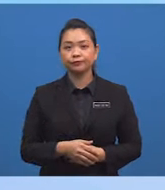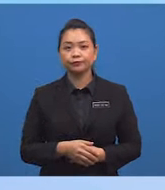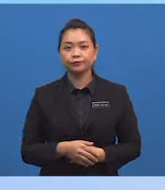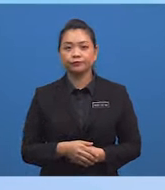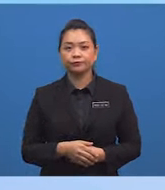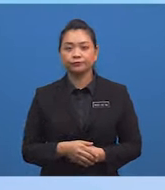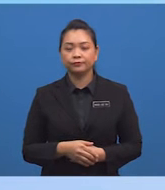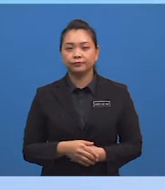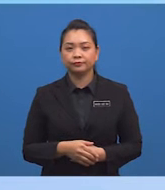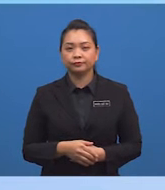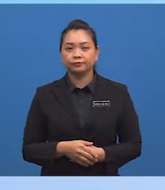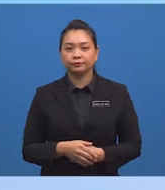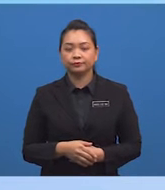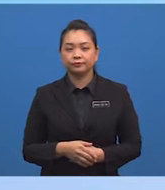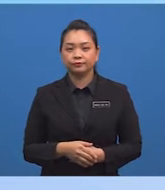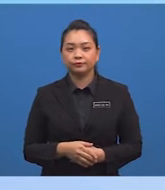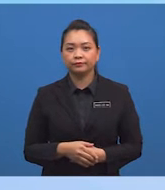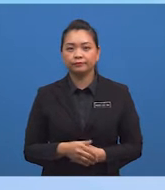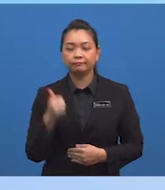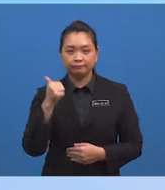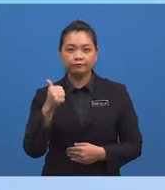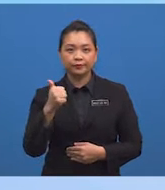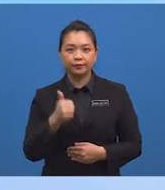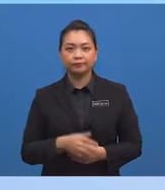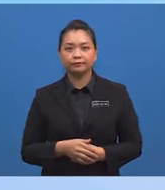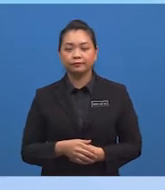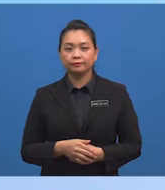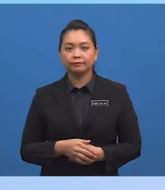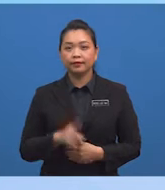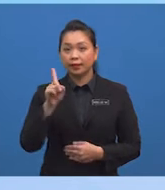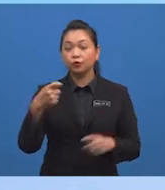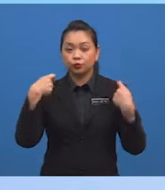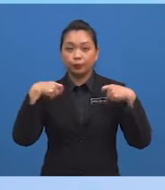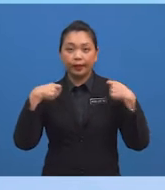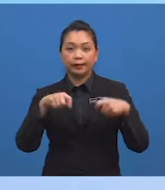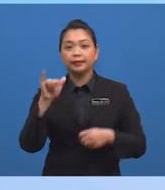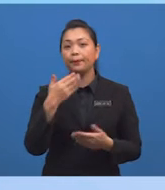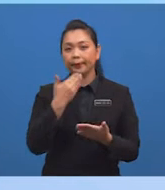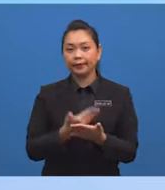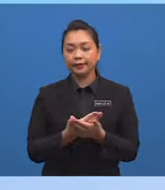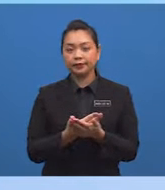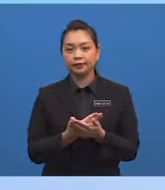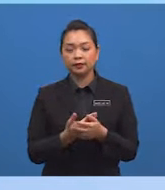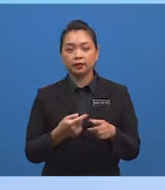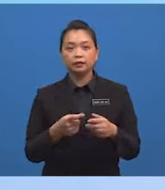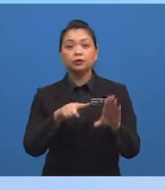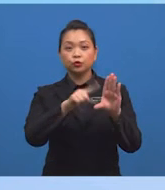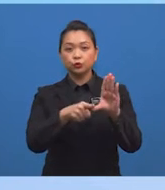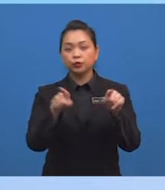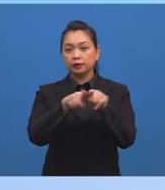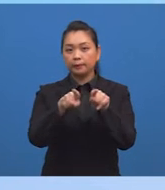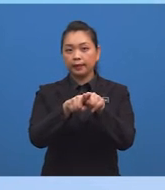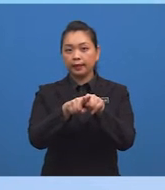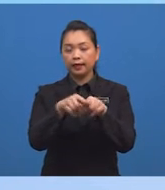lisan di tempat masing-masing Bagus! Satu cubaan yang baik Sudut sepadan